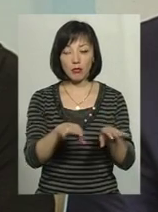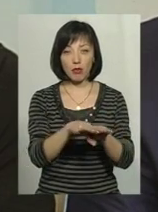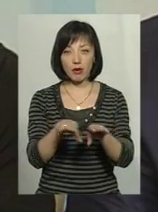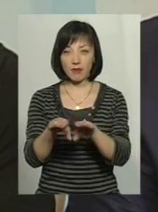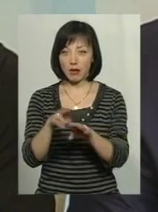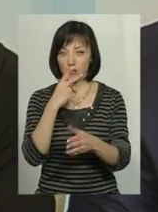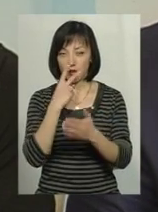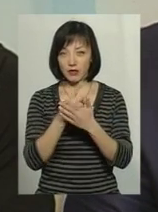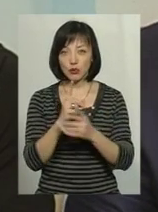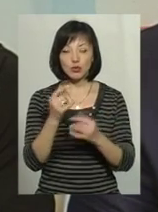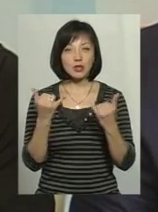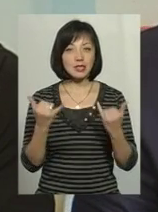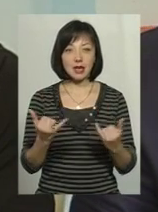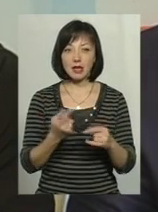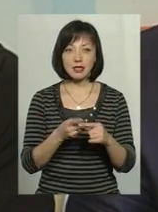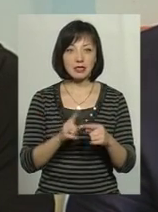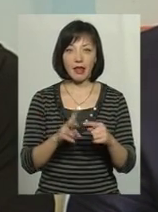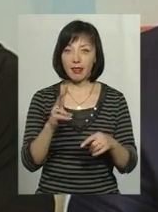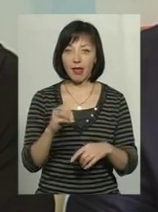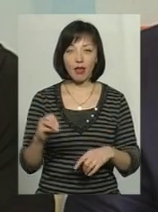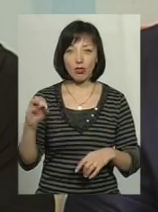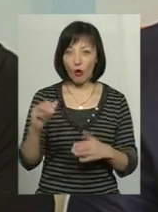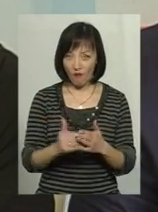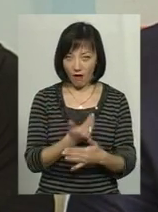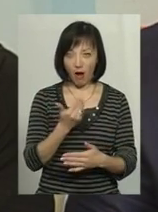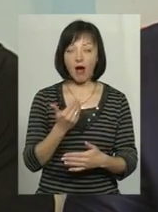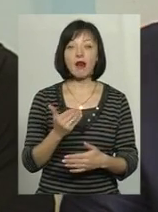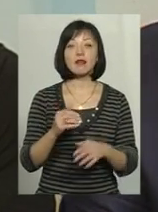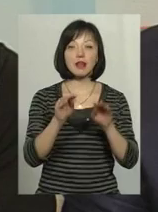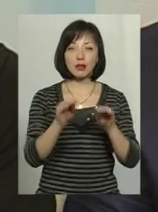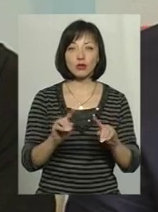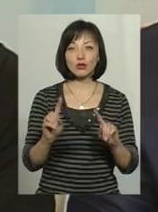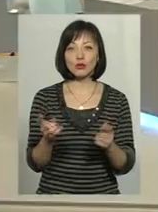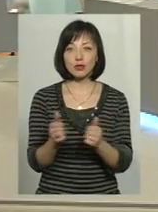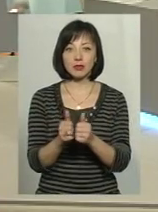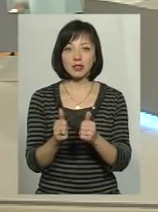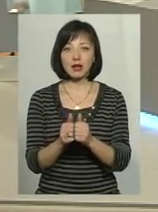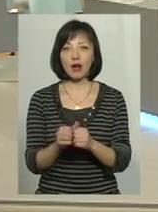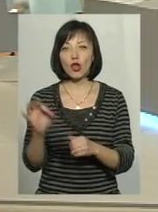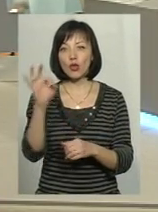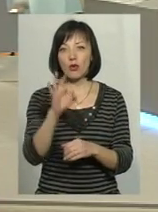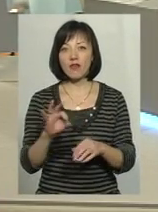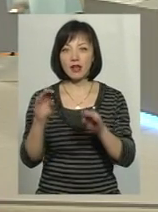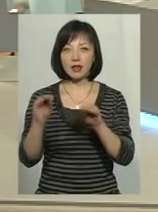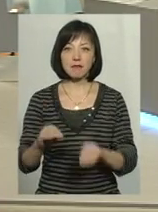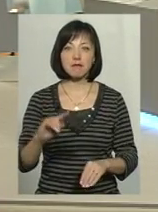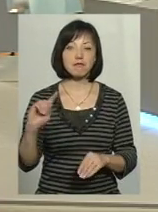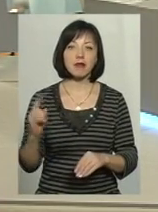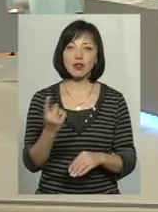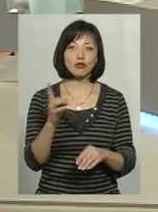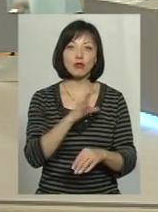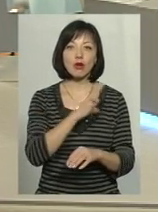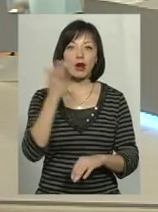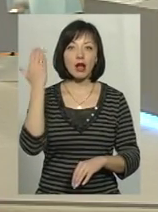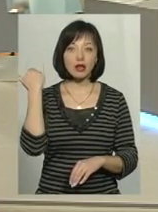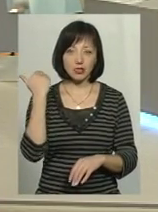подивитись. Тому що зараз, ну, це не нульова декларація, але, ну, дуже наближена до такого поняття, нульова декларація, тобто, коли можна задекларувати все, що було